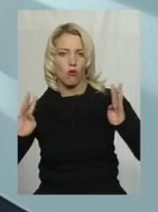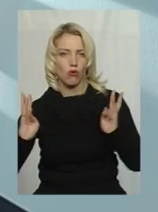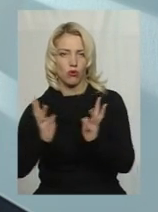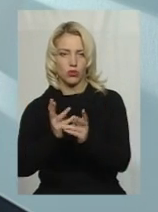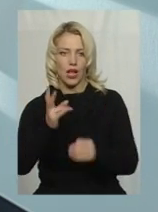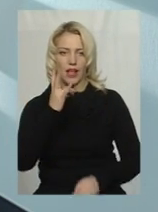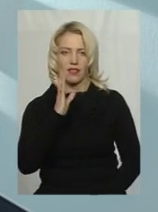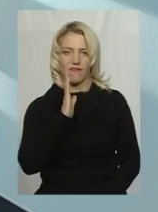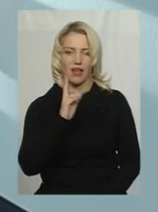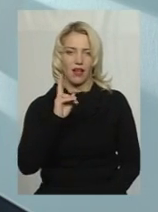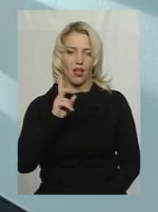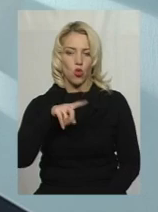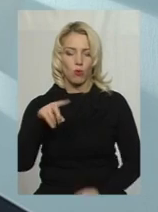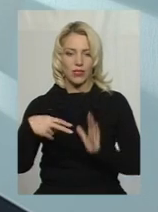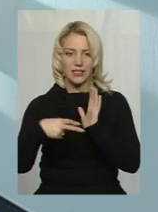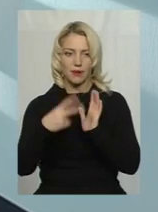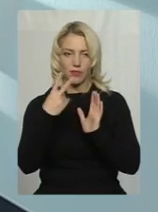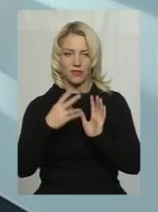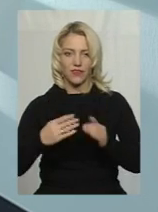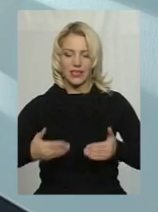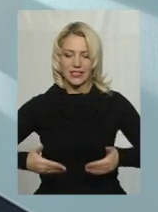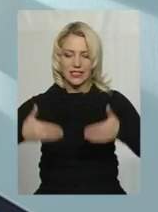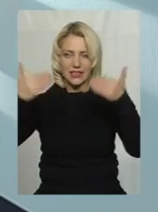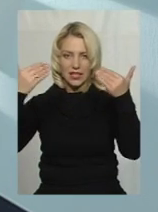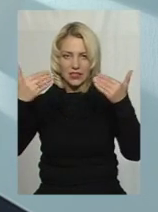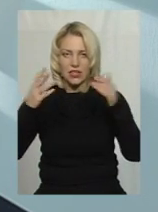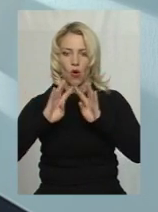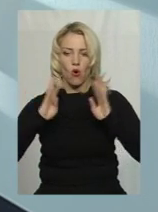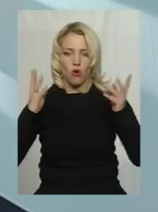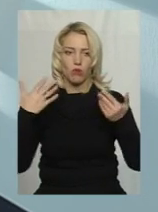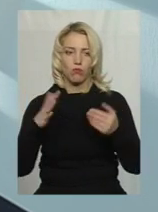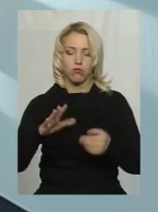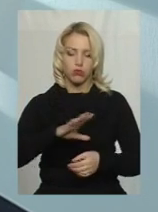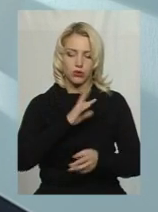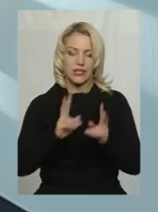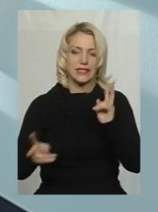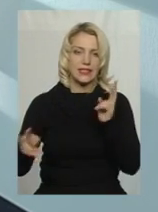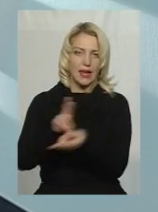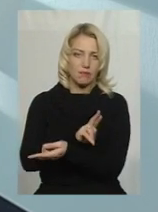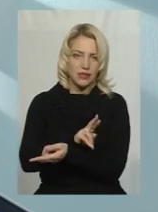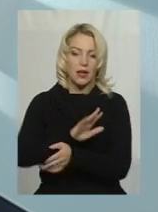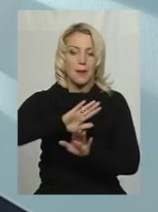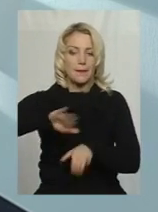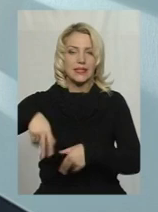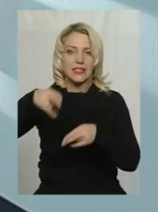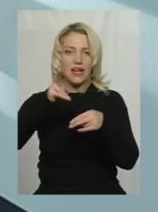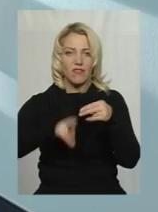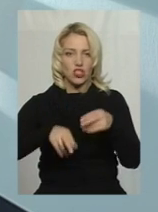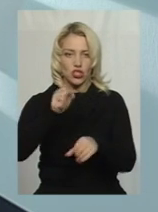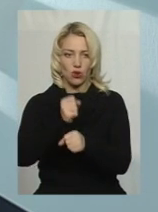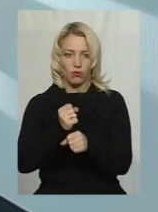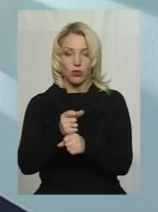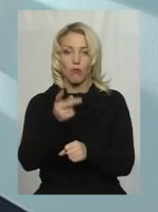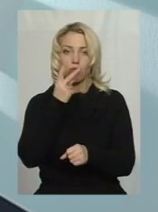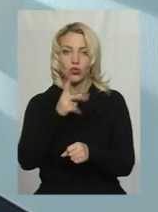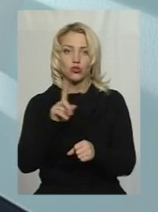По НВК-7 дві секції огорожі були замінені навіть вже після завершення робіт. Тобто вони показали себе,